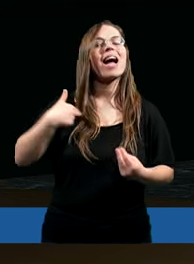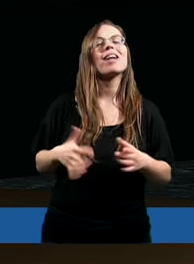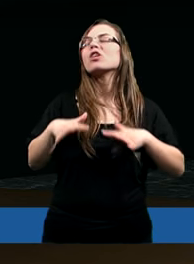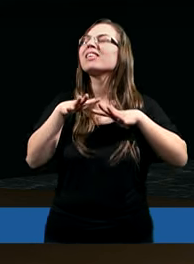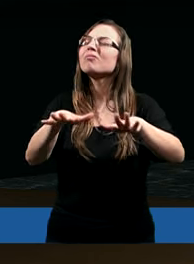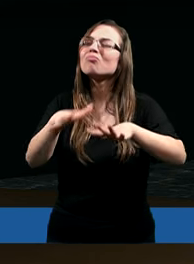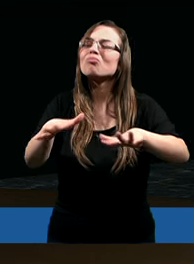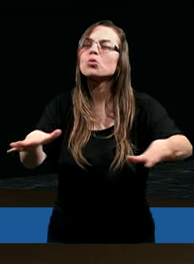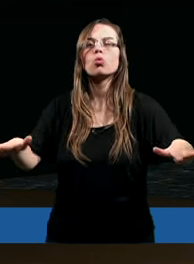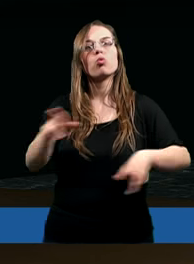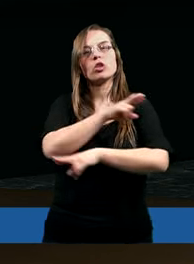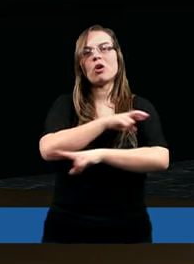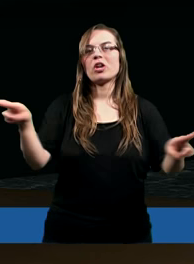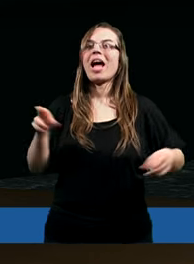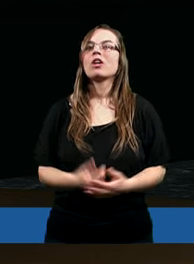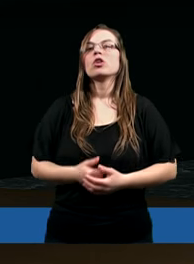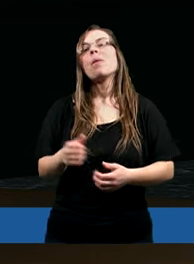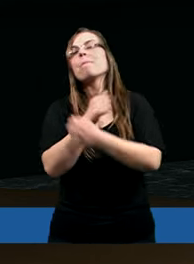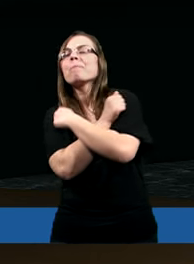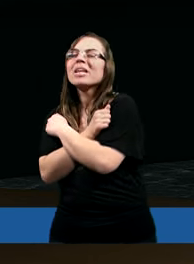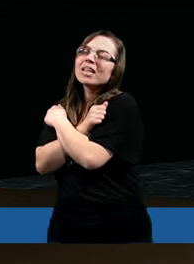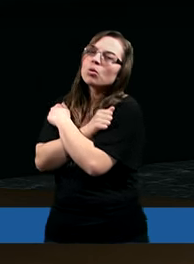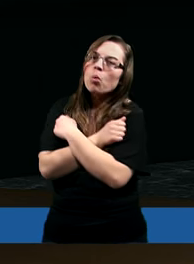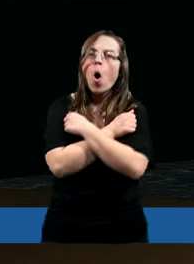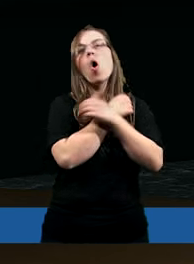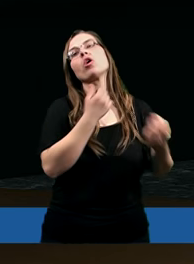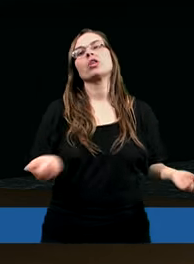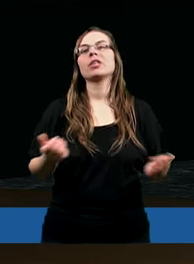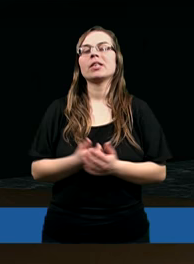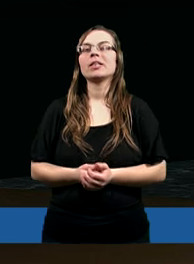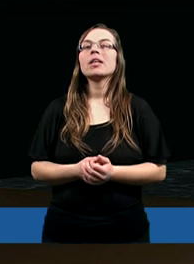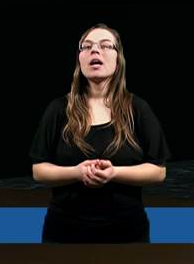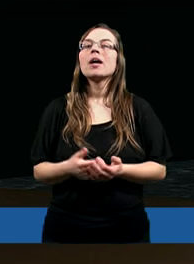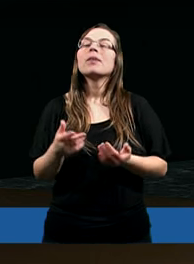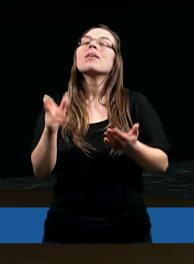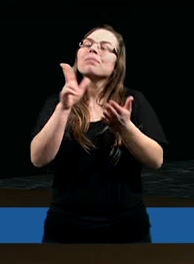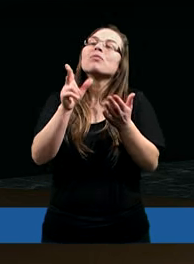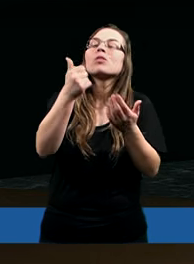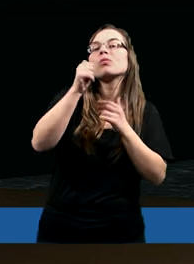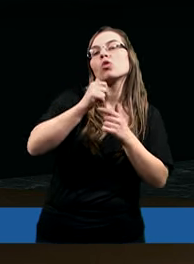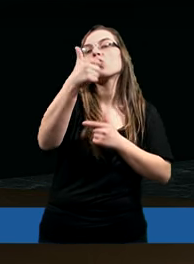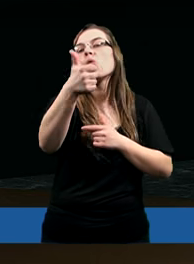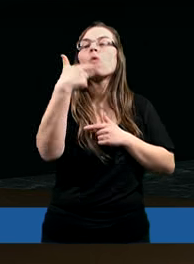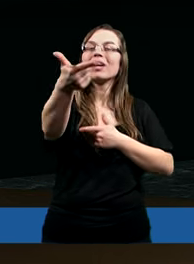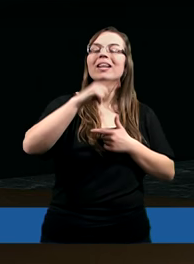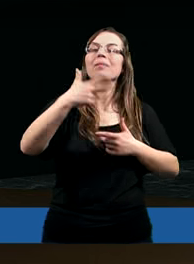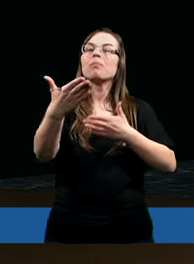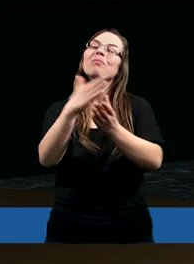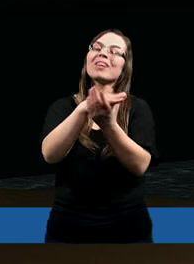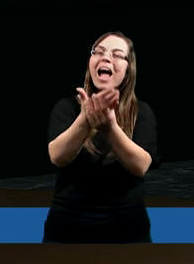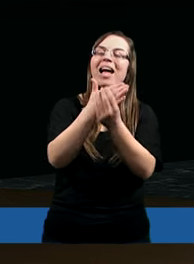wielu rzeczy, miłości, jak odnosić się do drugich ludzi